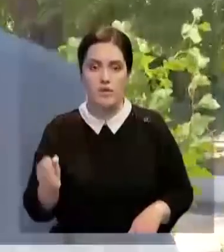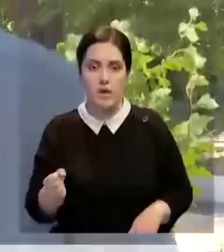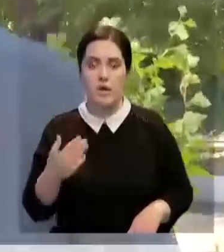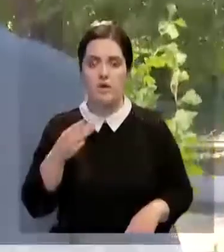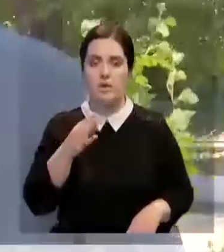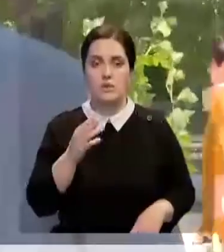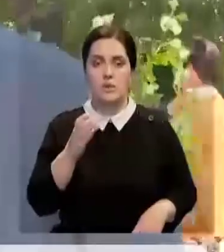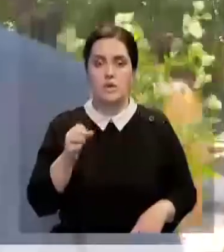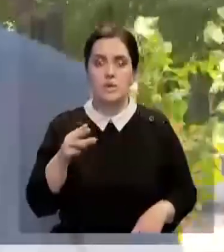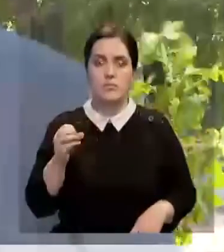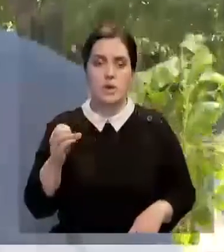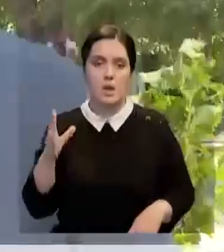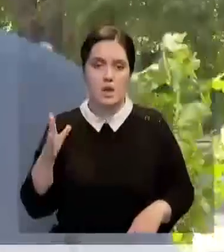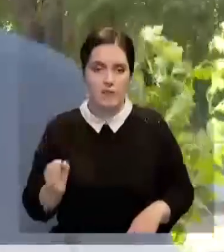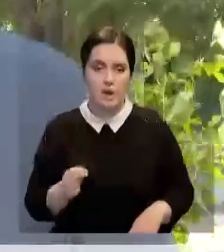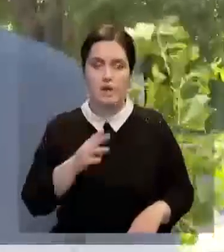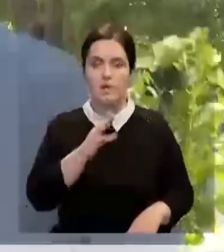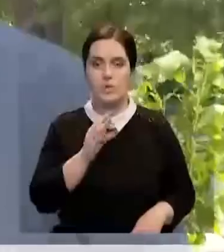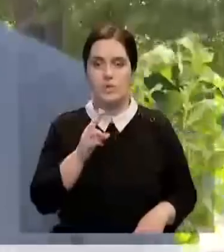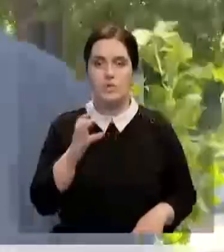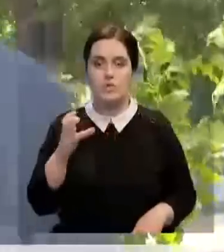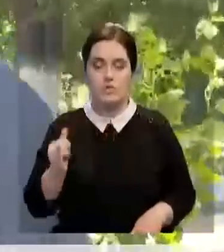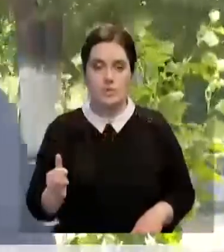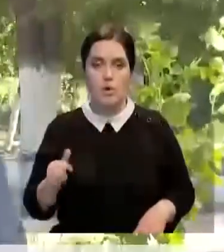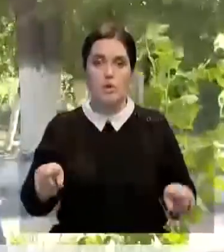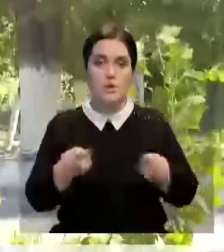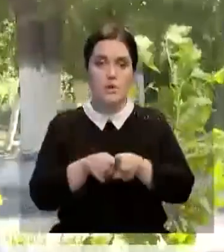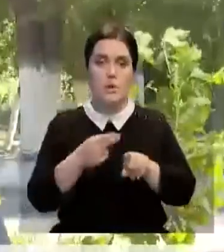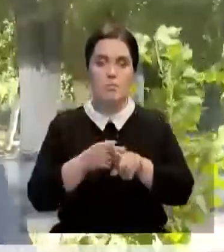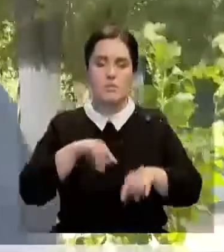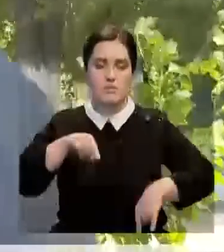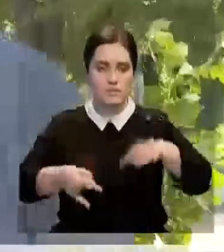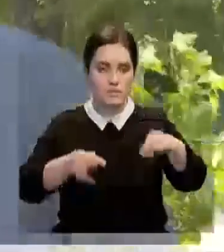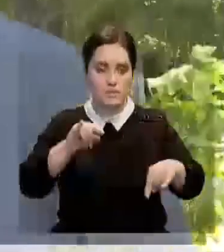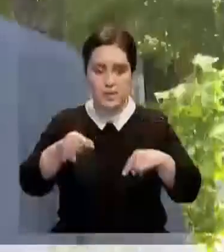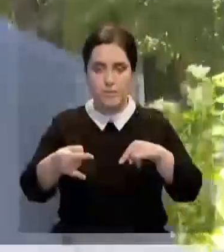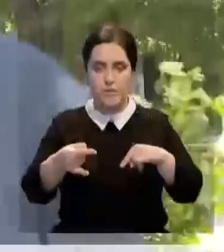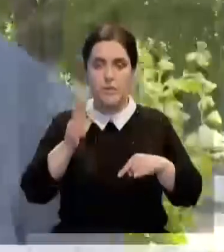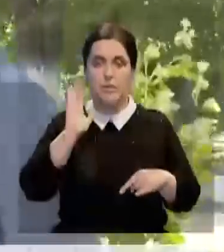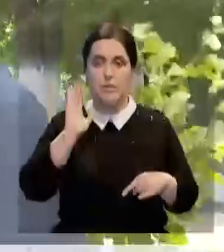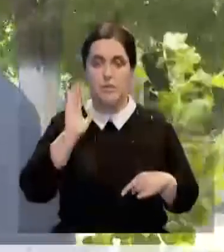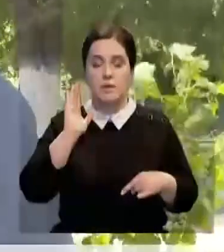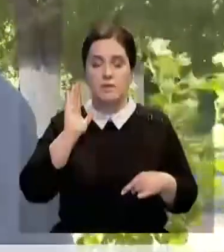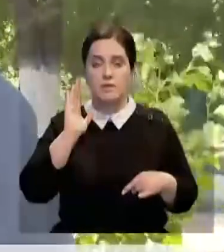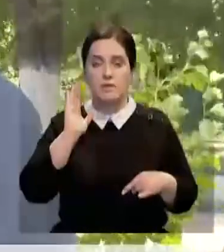Тахсатпаева. Потом улицы Куксу. Такие большие-большие выбоины мы будем в этом году,